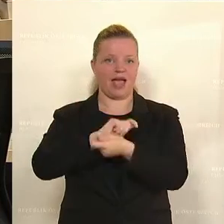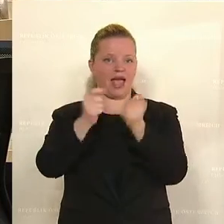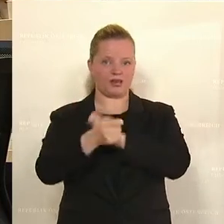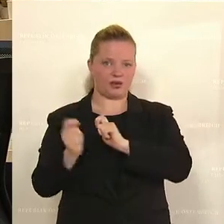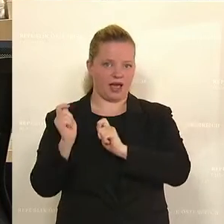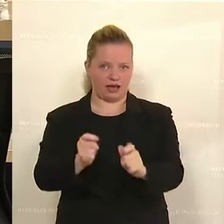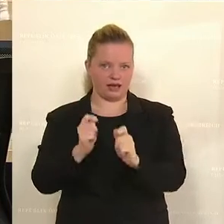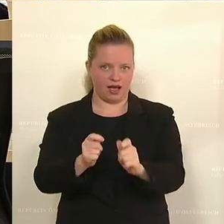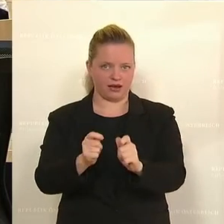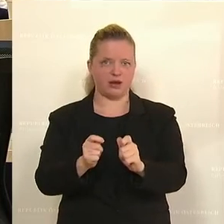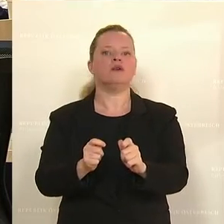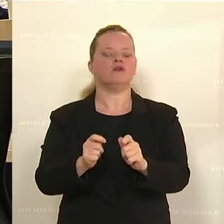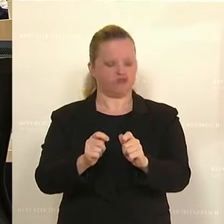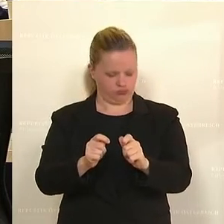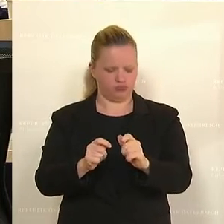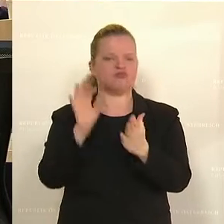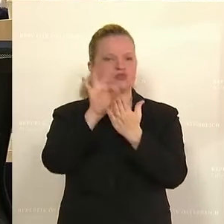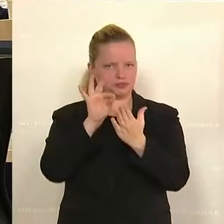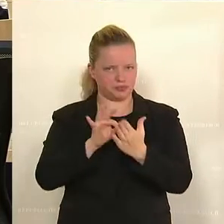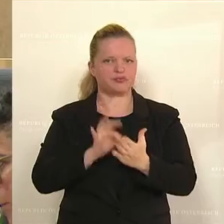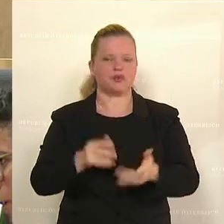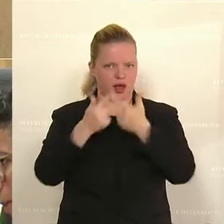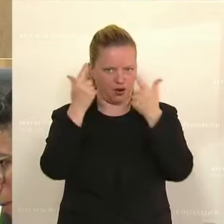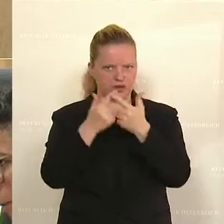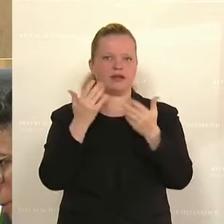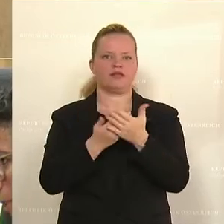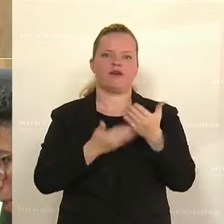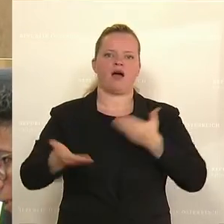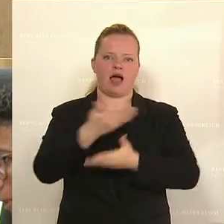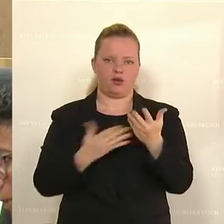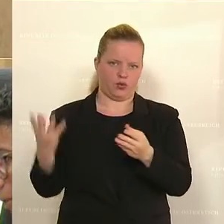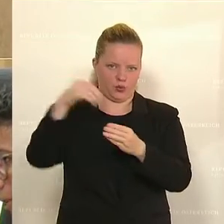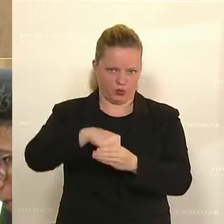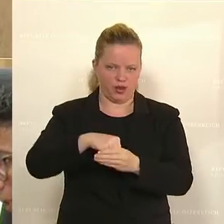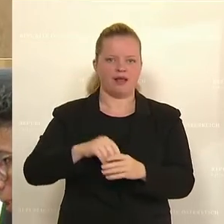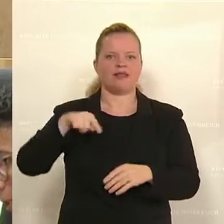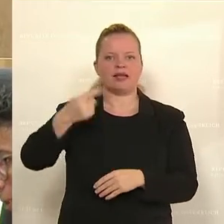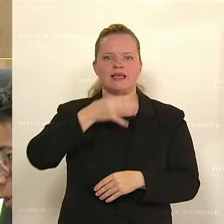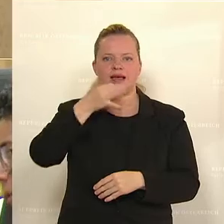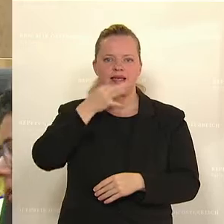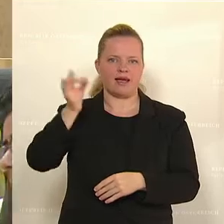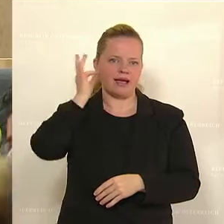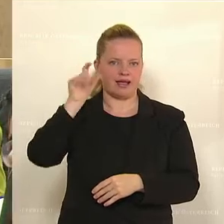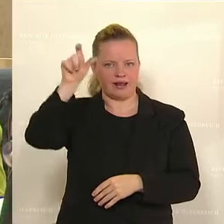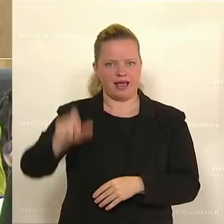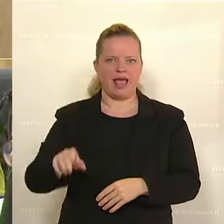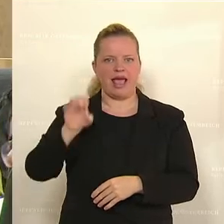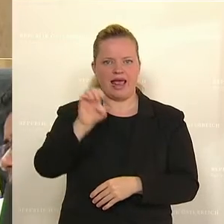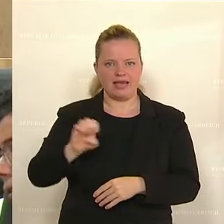Jetzt kommt Elisabeth Herr, die Umwelt und Klimasprecherin der SPÖ zu Wort.